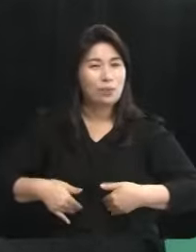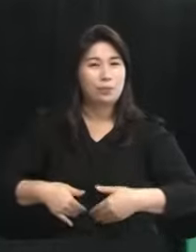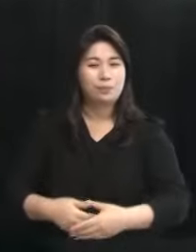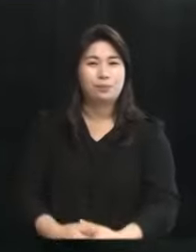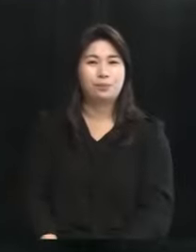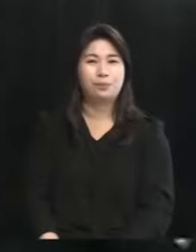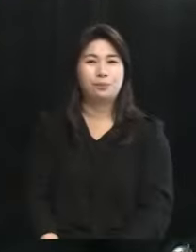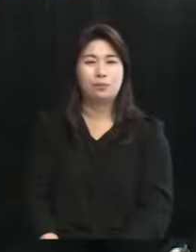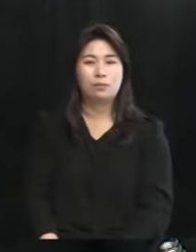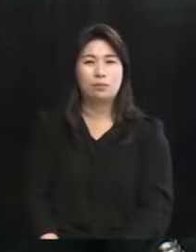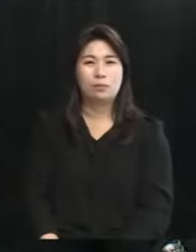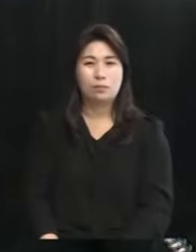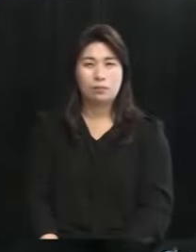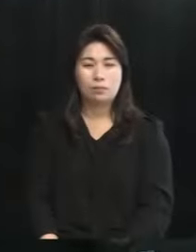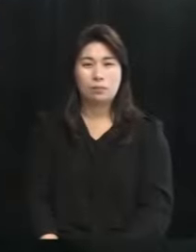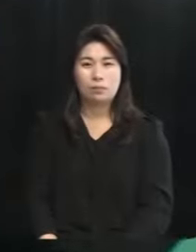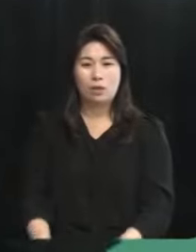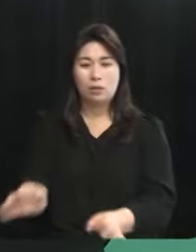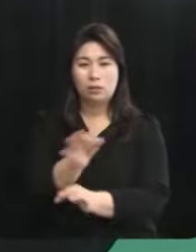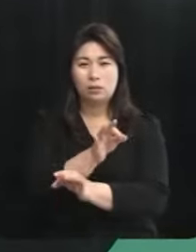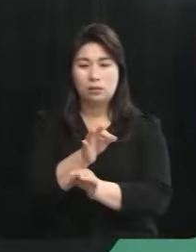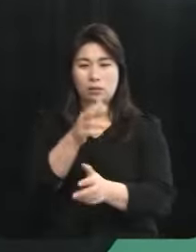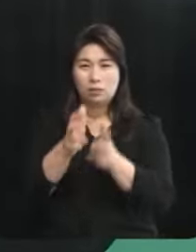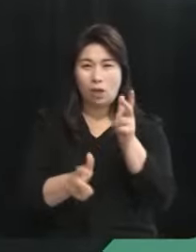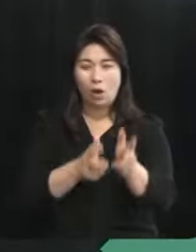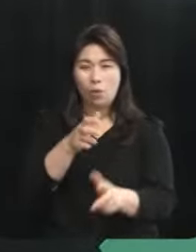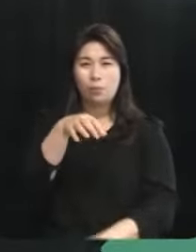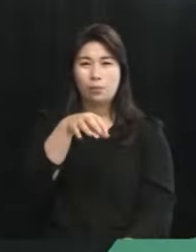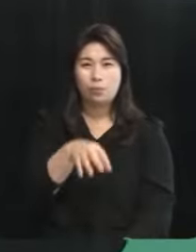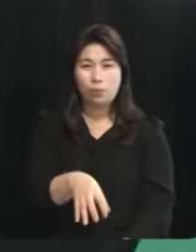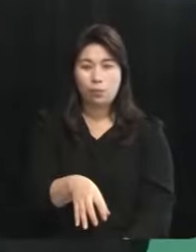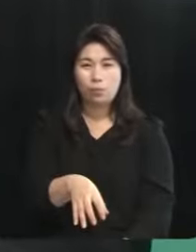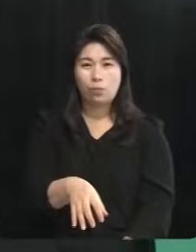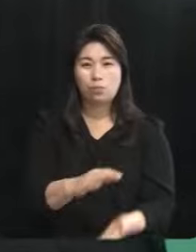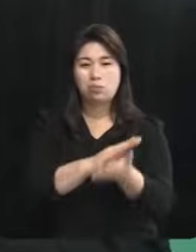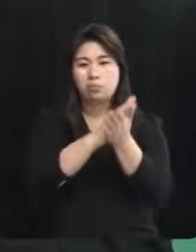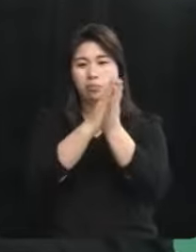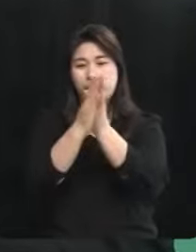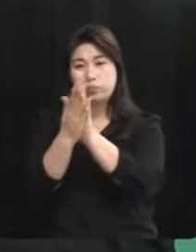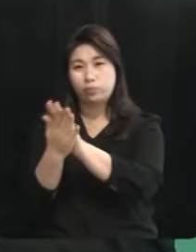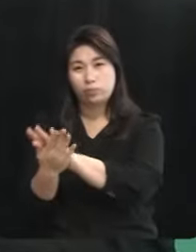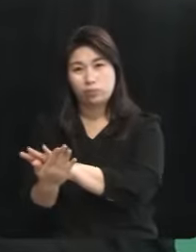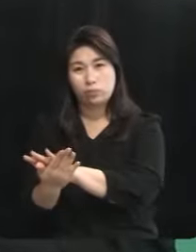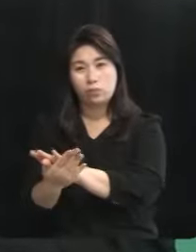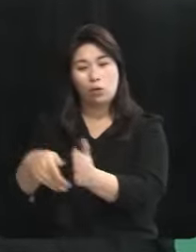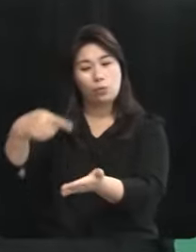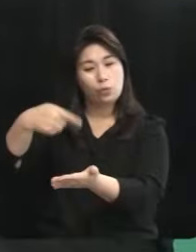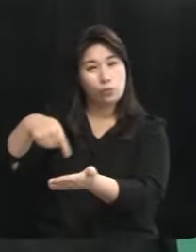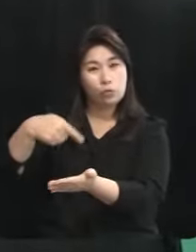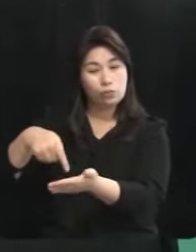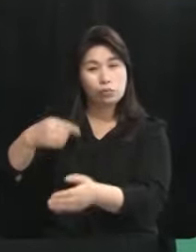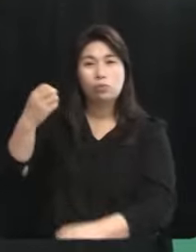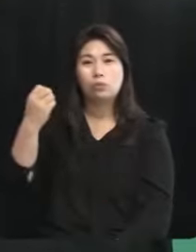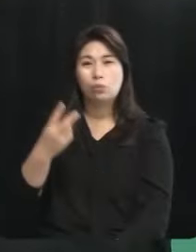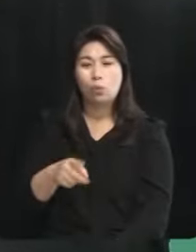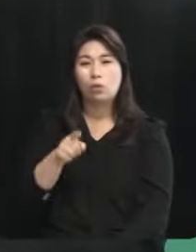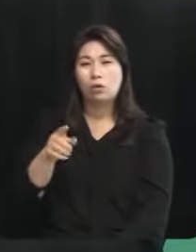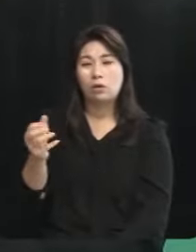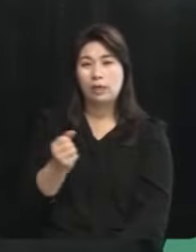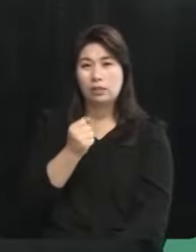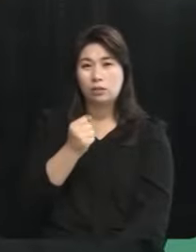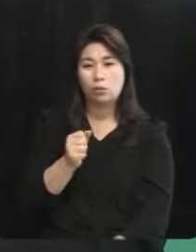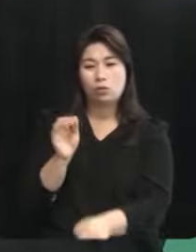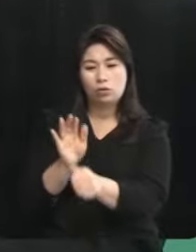그리고 이 산업에서 이 산업이 전환이 되게 됐을 때 교육과 그리고 그것에 대한